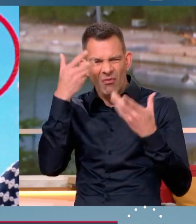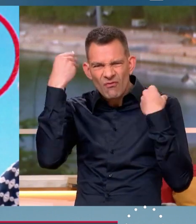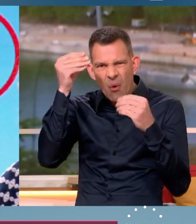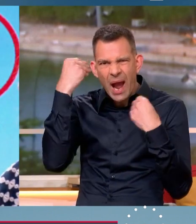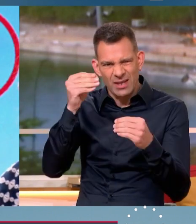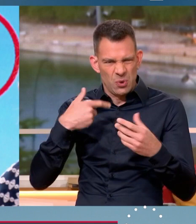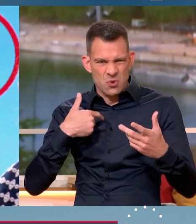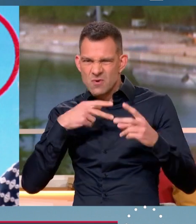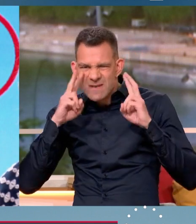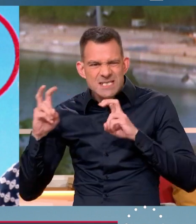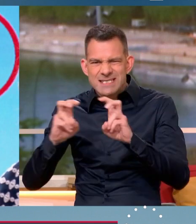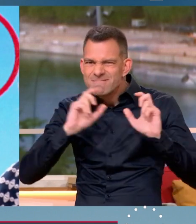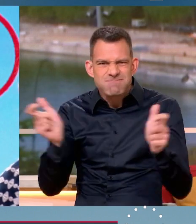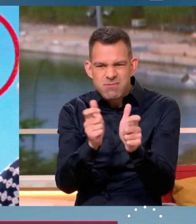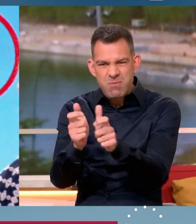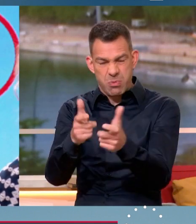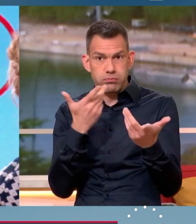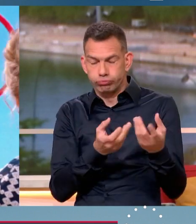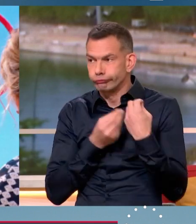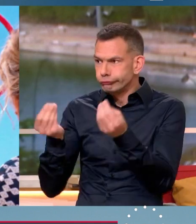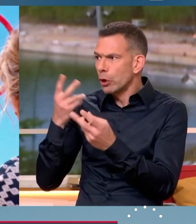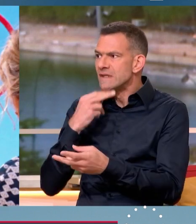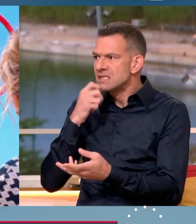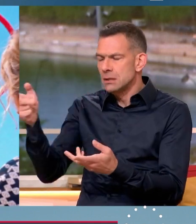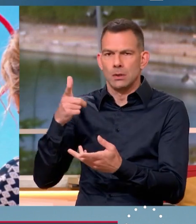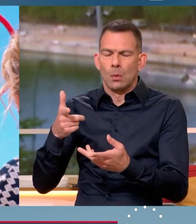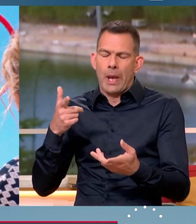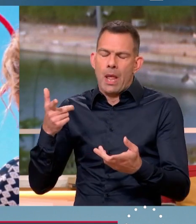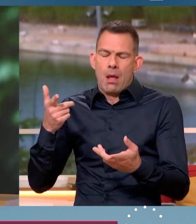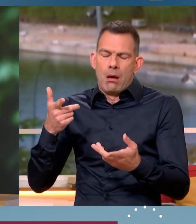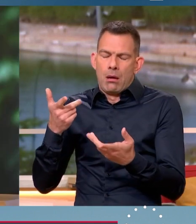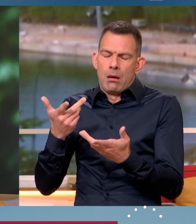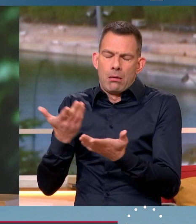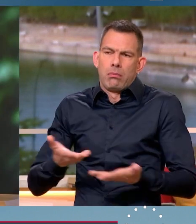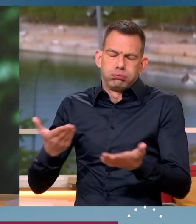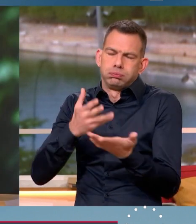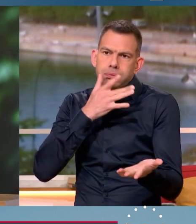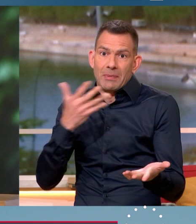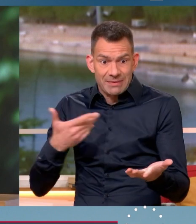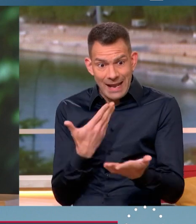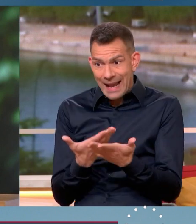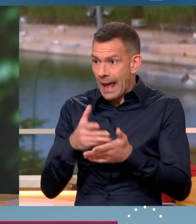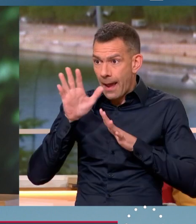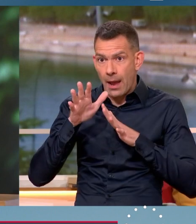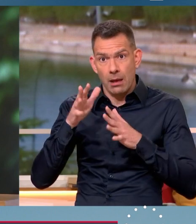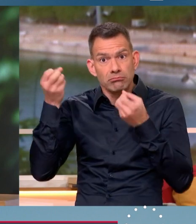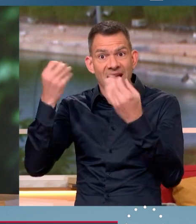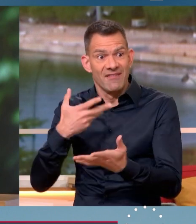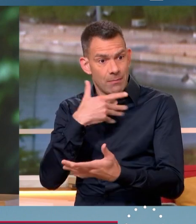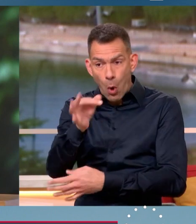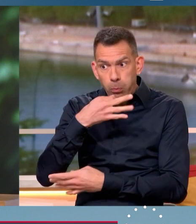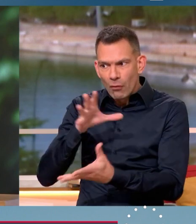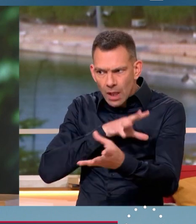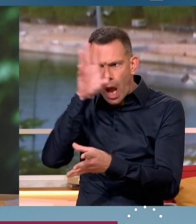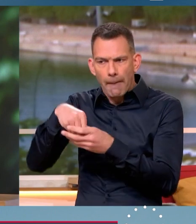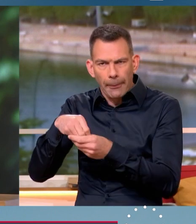qui pourrissent la vie de leurs concitoyens au quotidien et qui aujourd'hui vont utiliser ces manifestations pour commettre leur exaction.